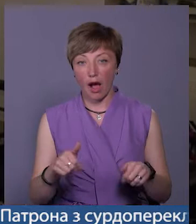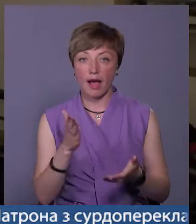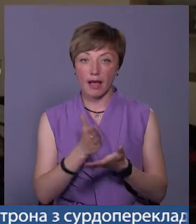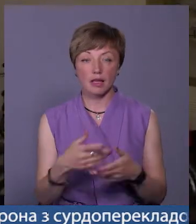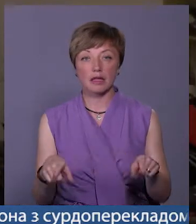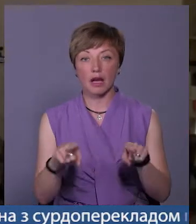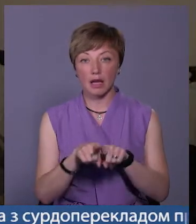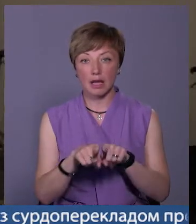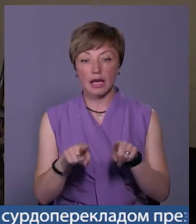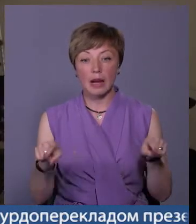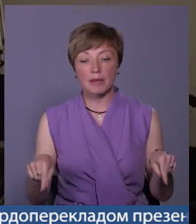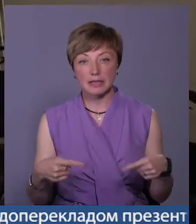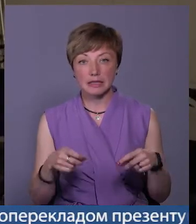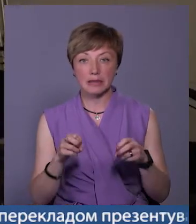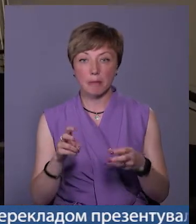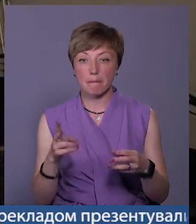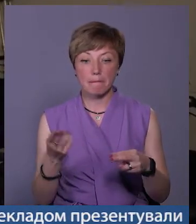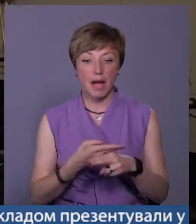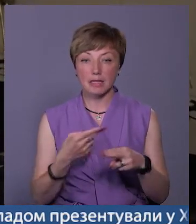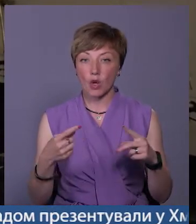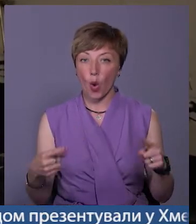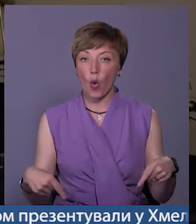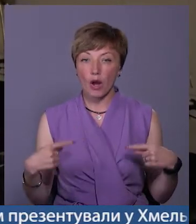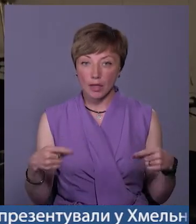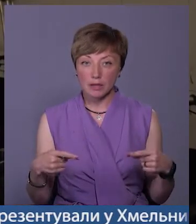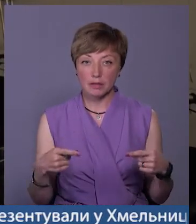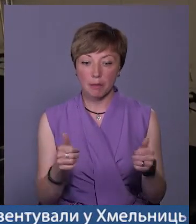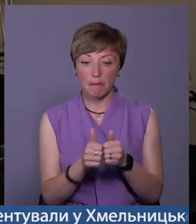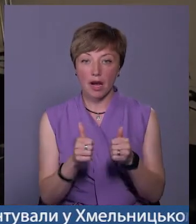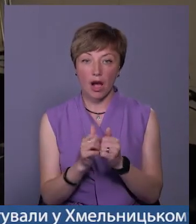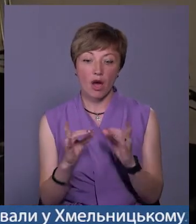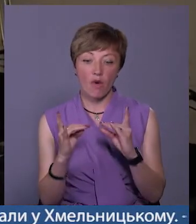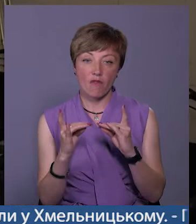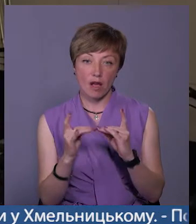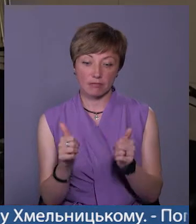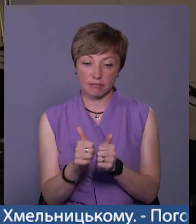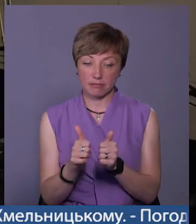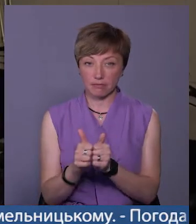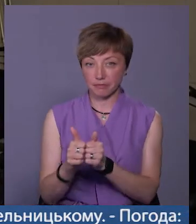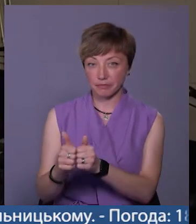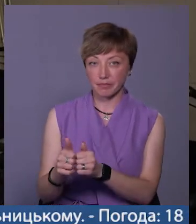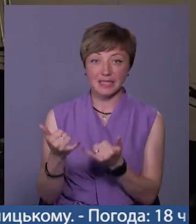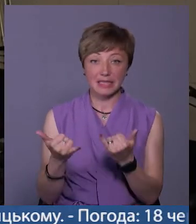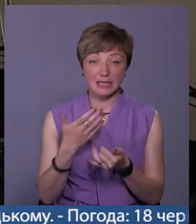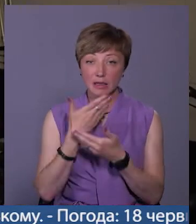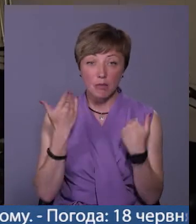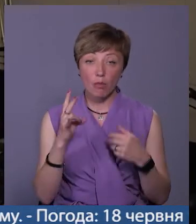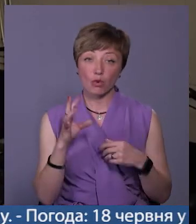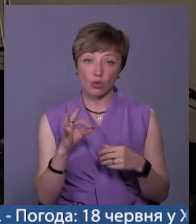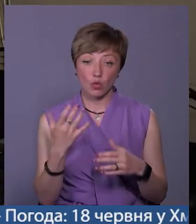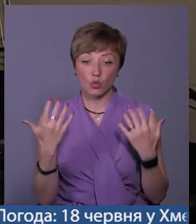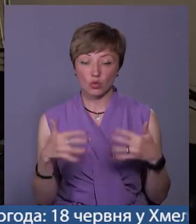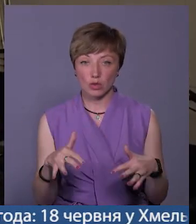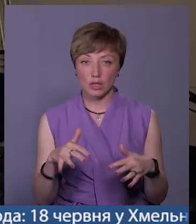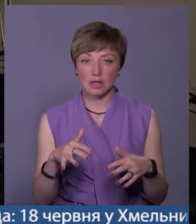а є такі реабілітаційні, вони без коліс ідуть, прикроватні, скажімо. Їх зараз нема в наявності, але вже їх